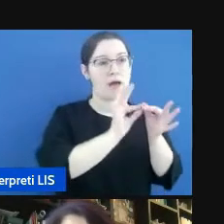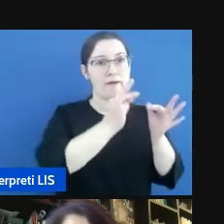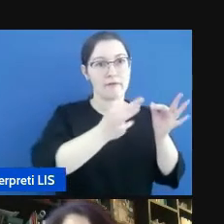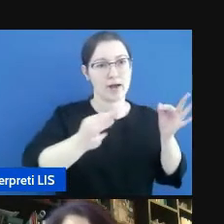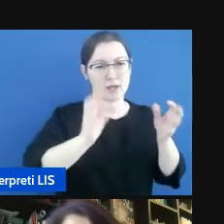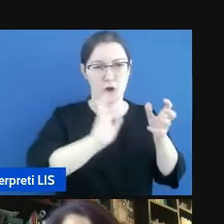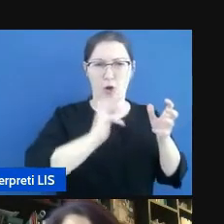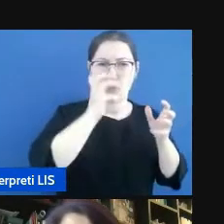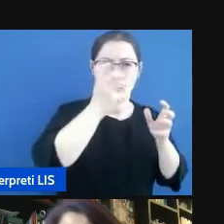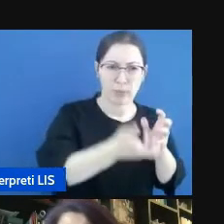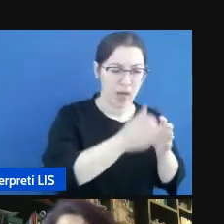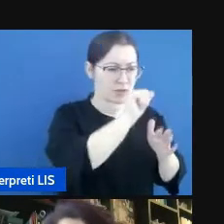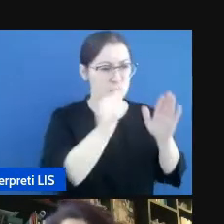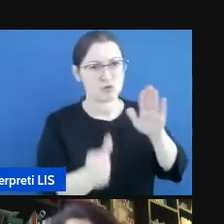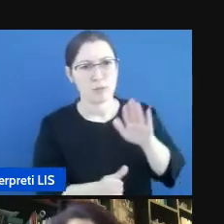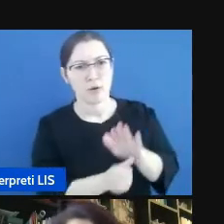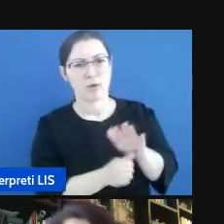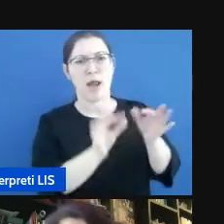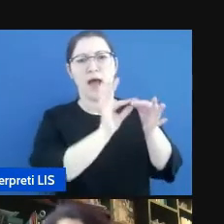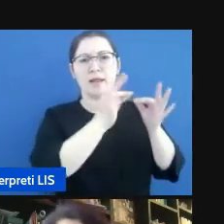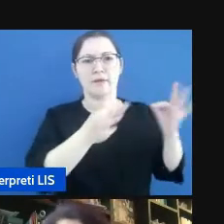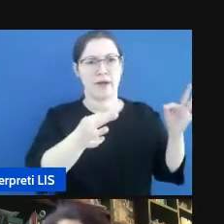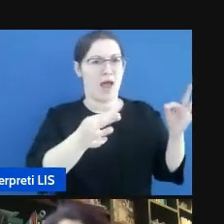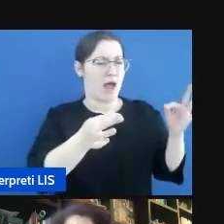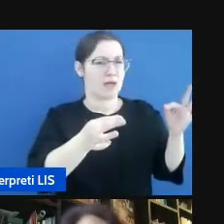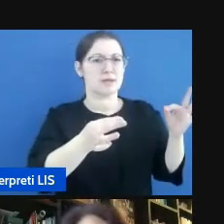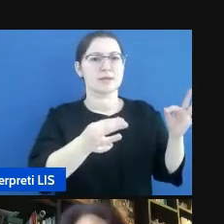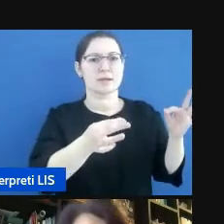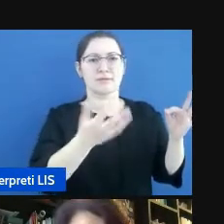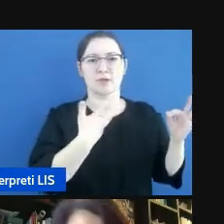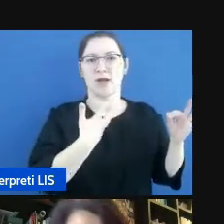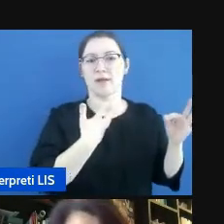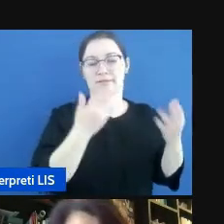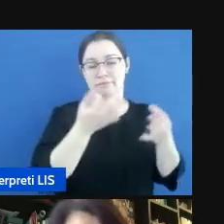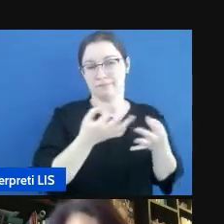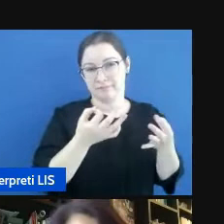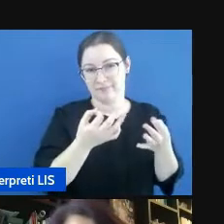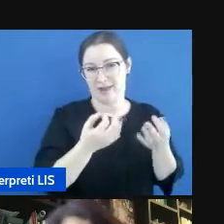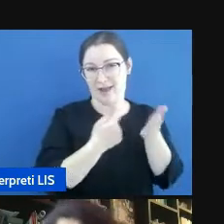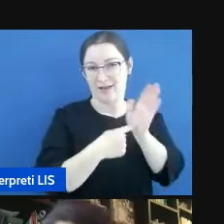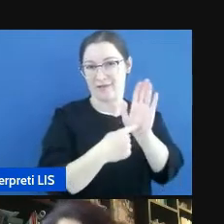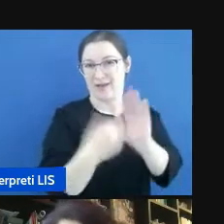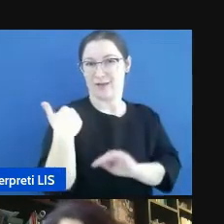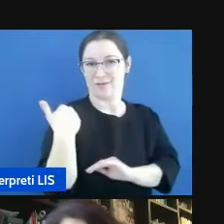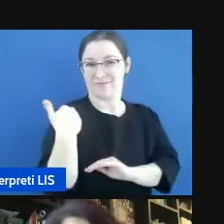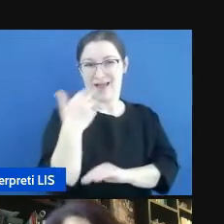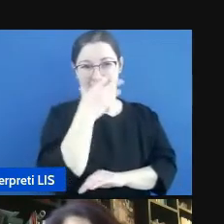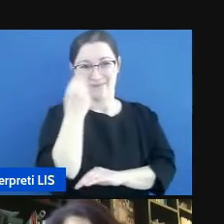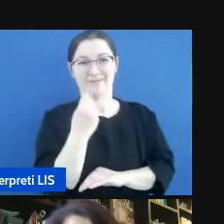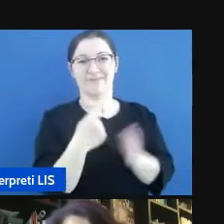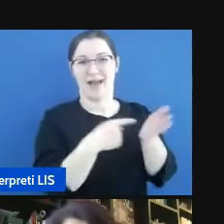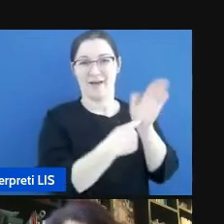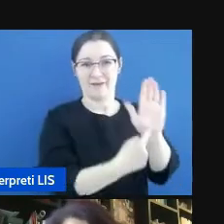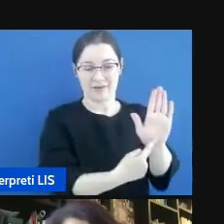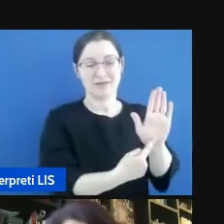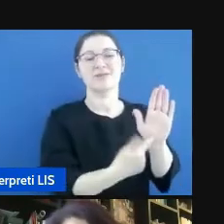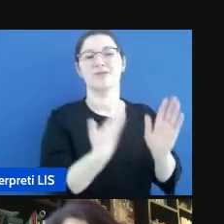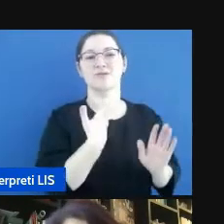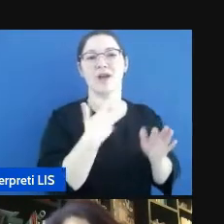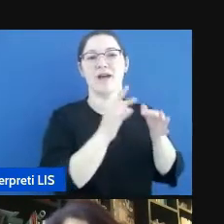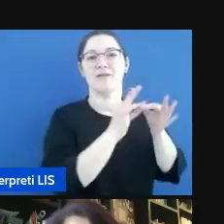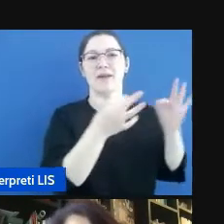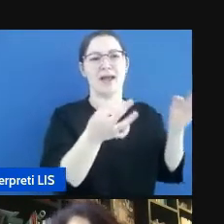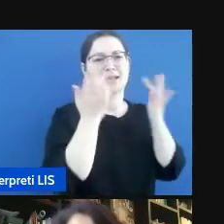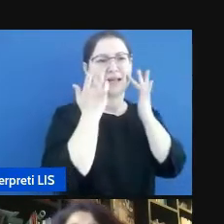frasi subordinate, come per esempio ha mostrato, vabbè, quelle frasi che ha mostrato Francesca erano già semplici, che si ritrovano anche